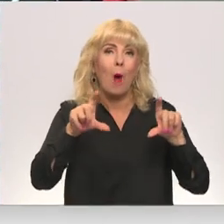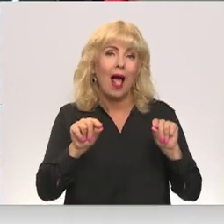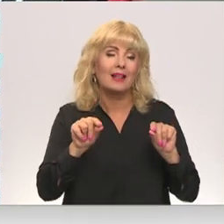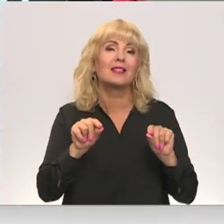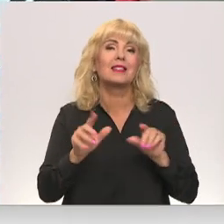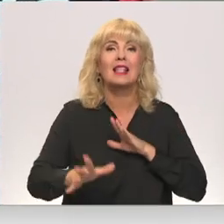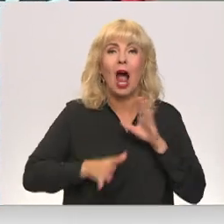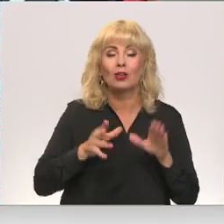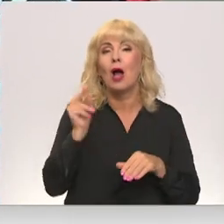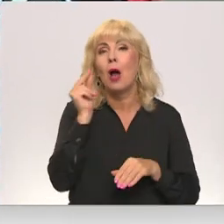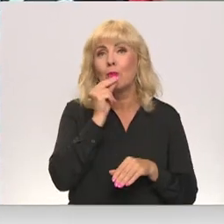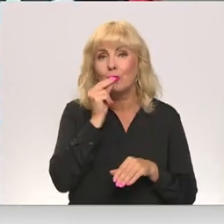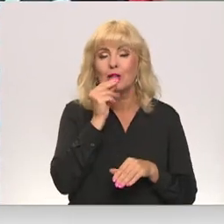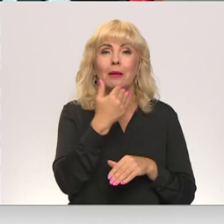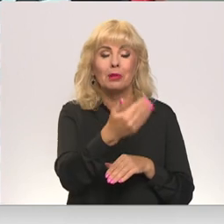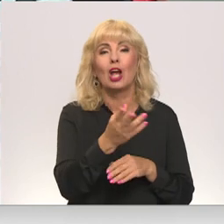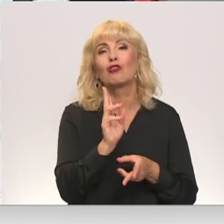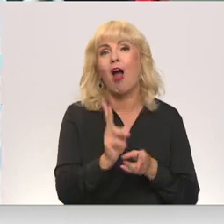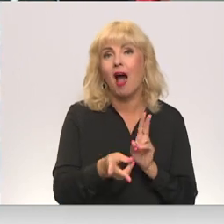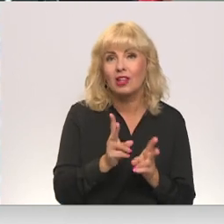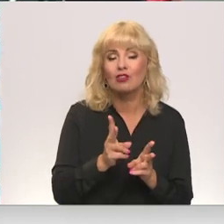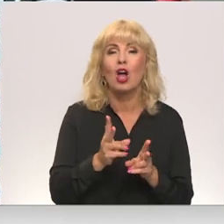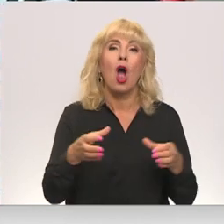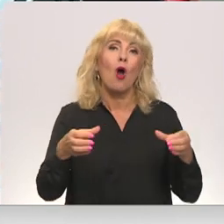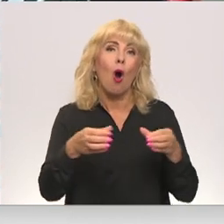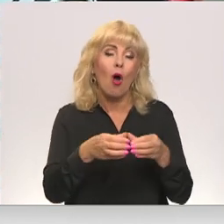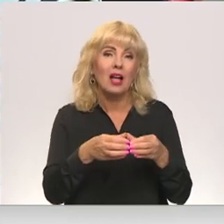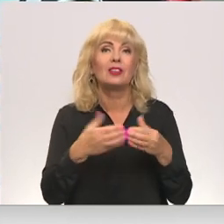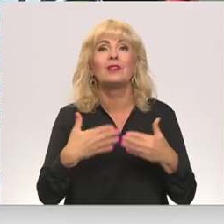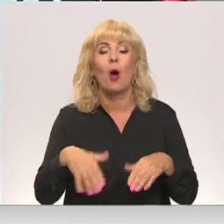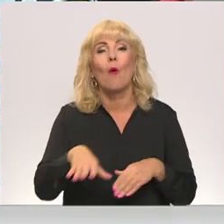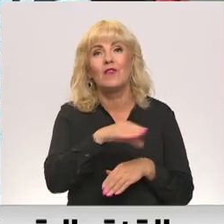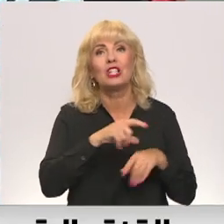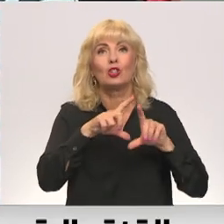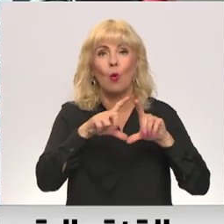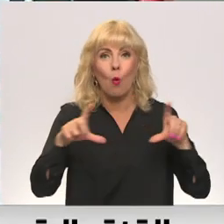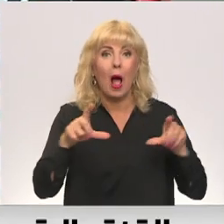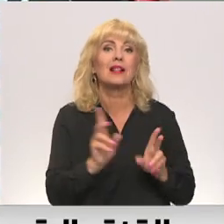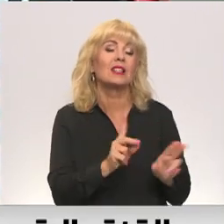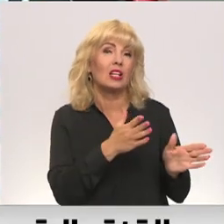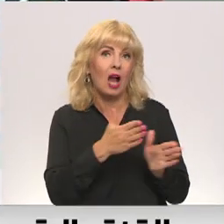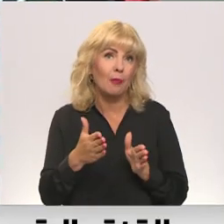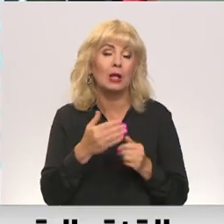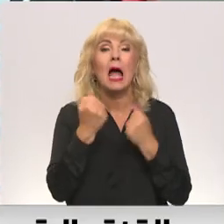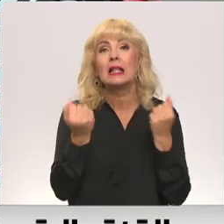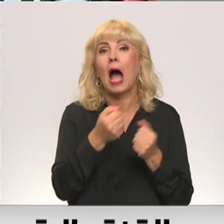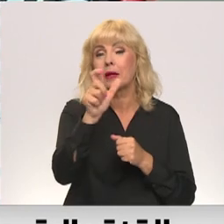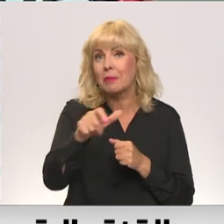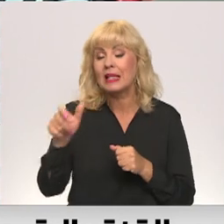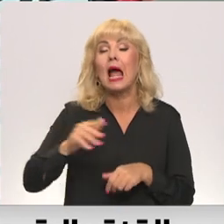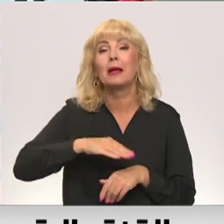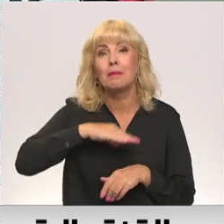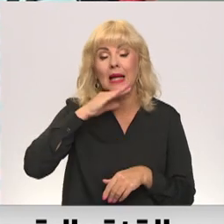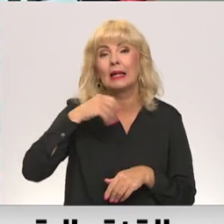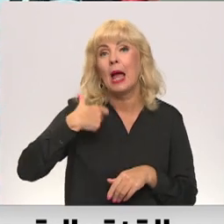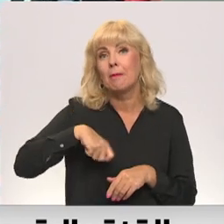tā kā pusdiena ražošanai, un kolektīvi visās skolās ir nokomplektēti, darbinieki pietiek, un